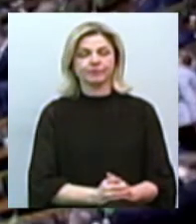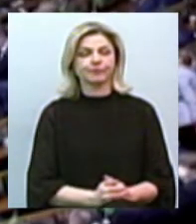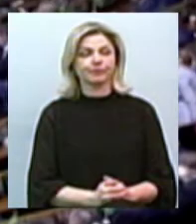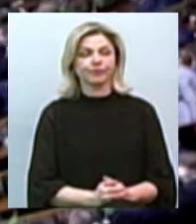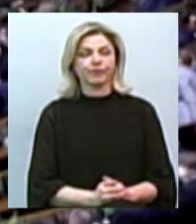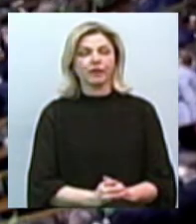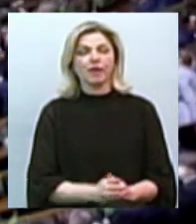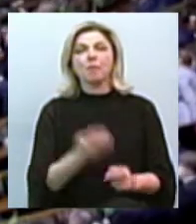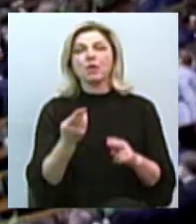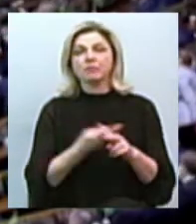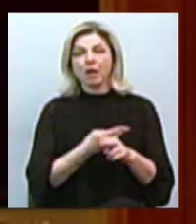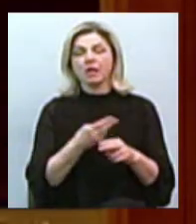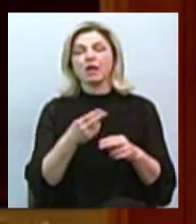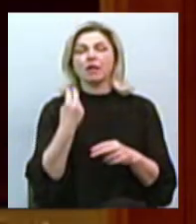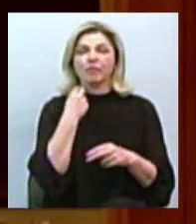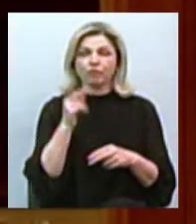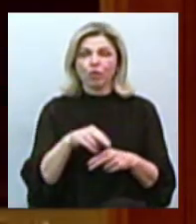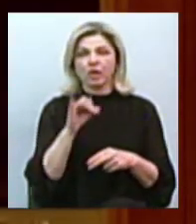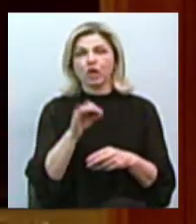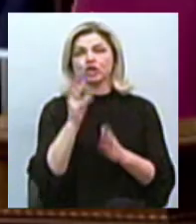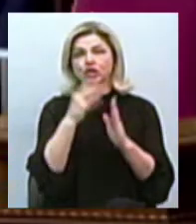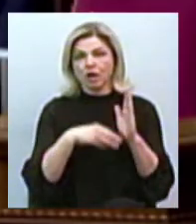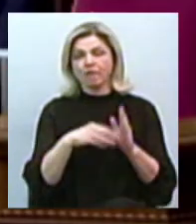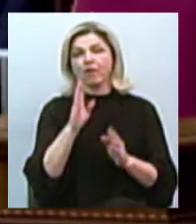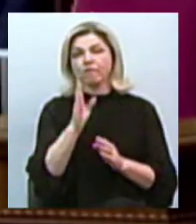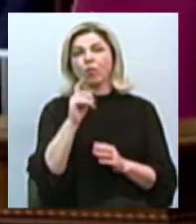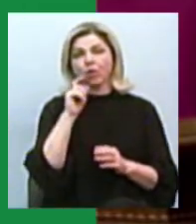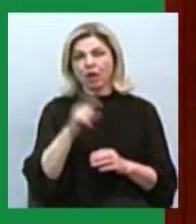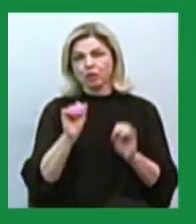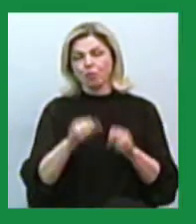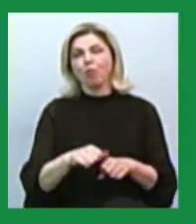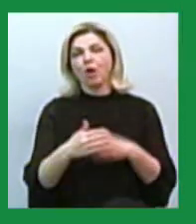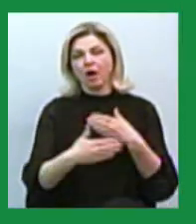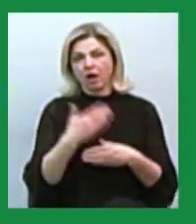Озбавлення волі та штраф. В Україні можуть карати за порушення карантину.